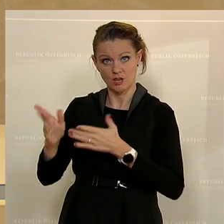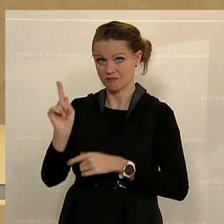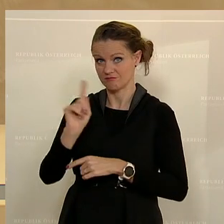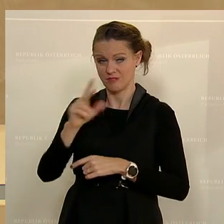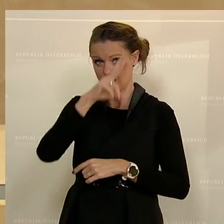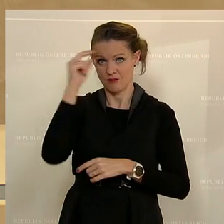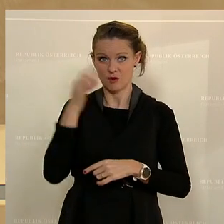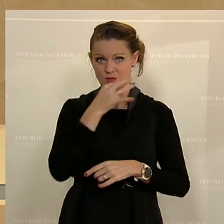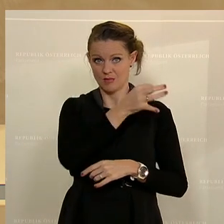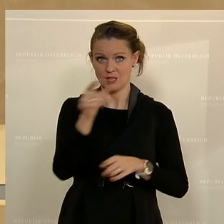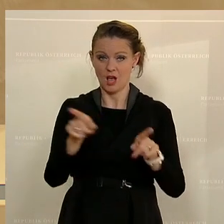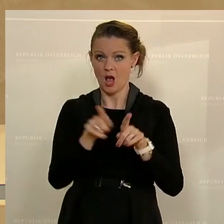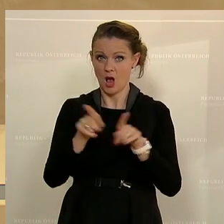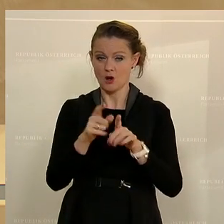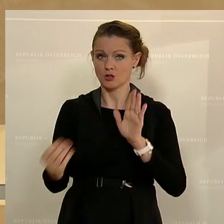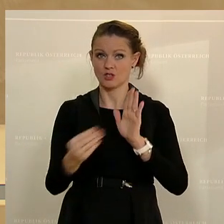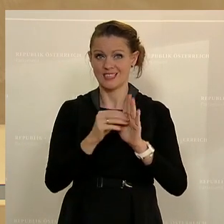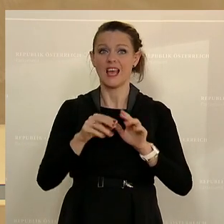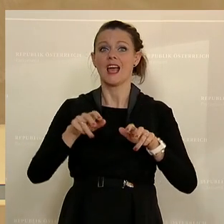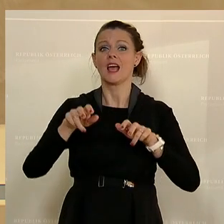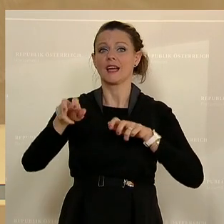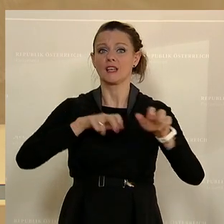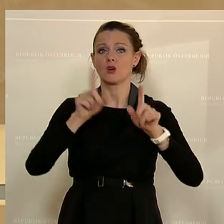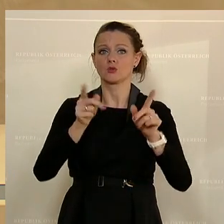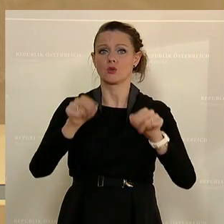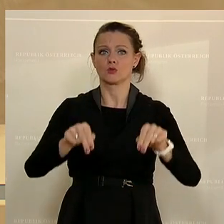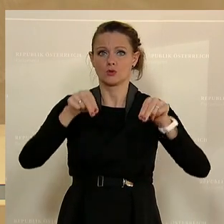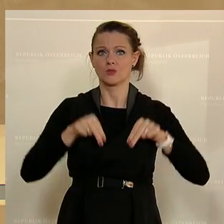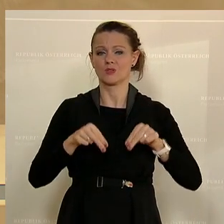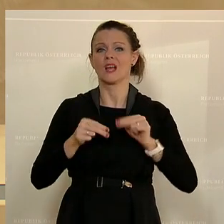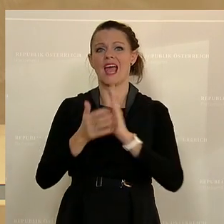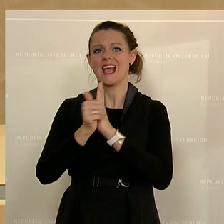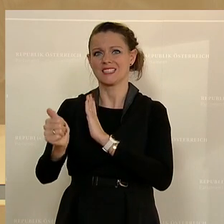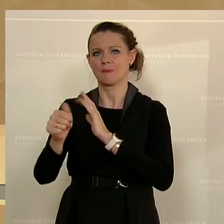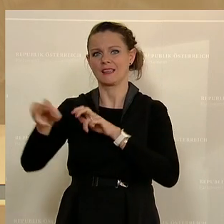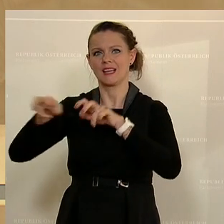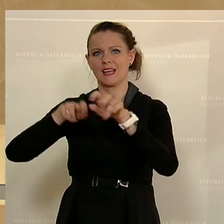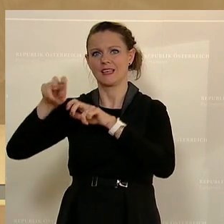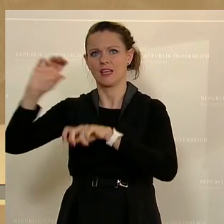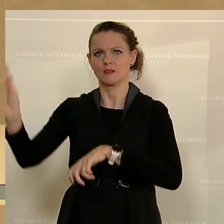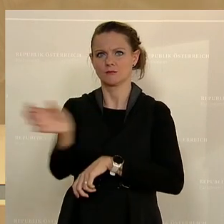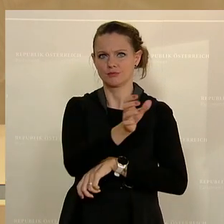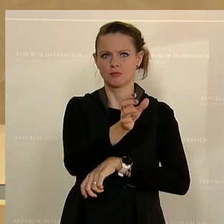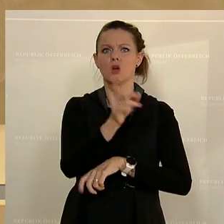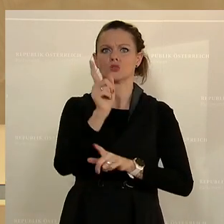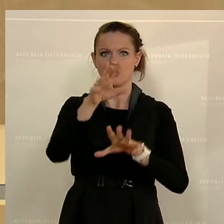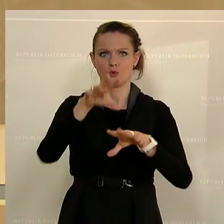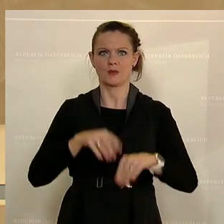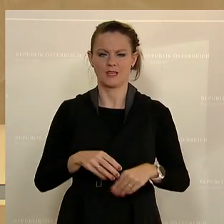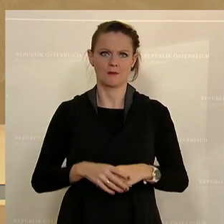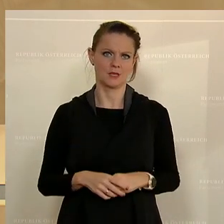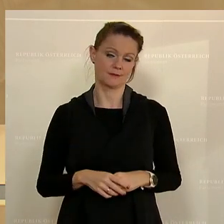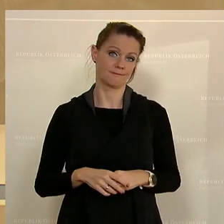Volksbegehren, die Regierung möge zurücktreten und eine Expertinnenregierung soll die Funktion ausüben. Und